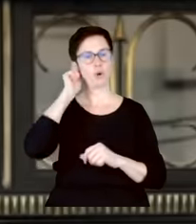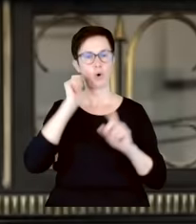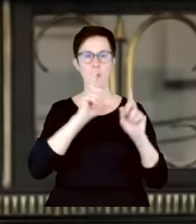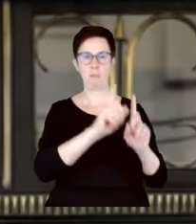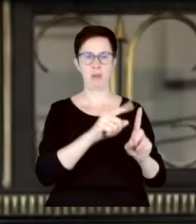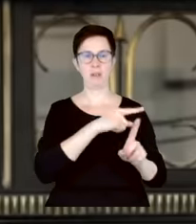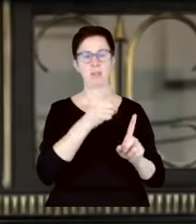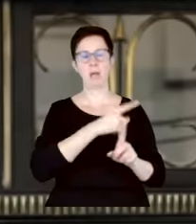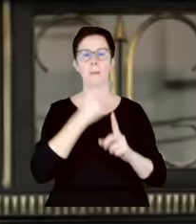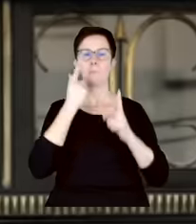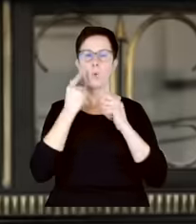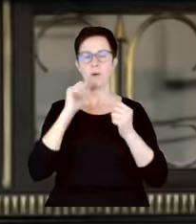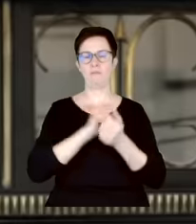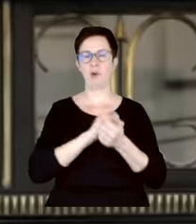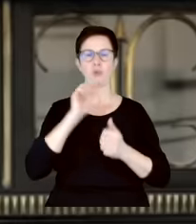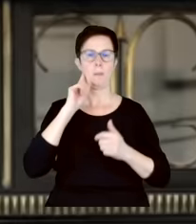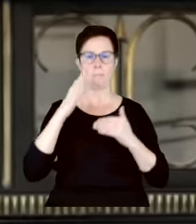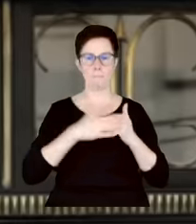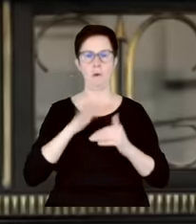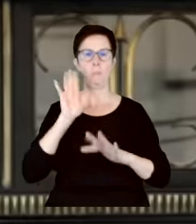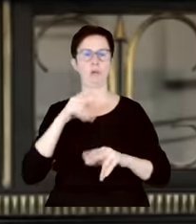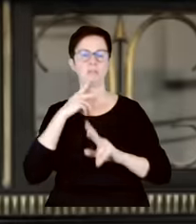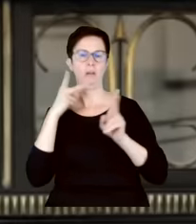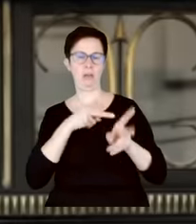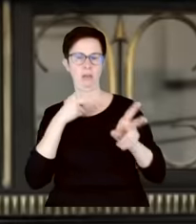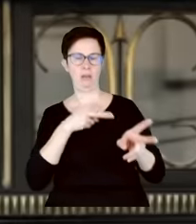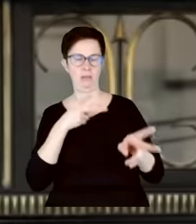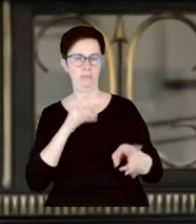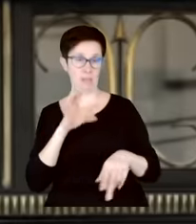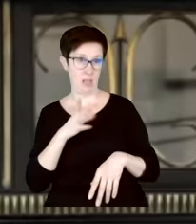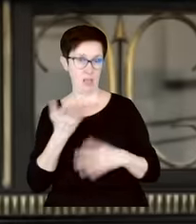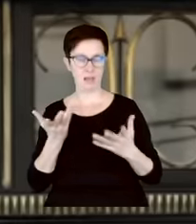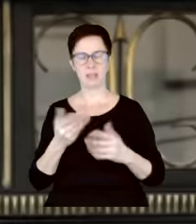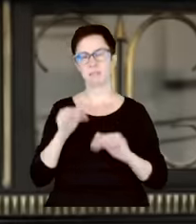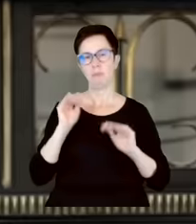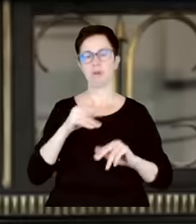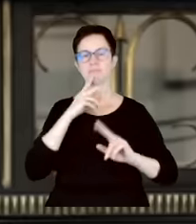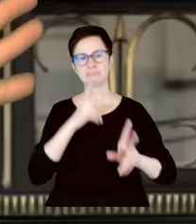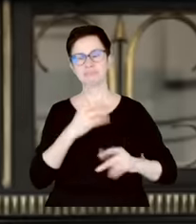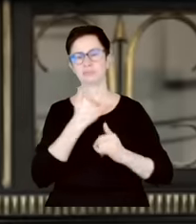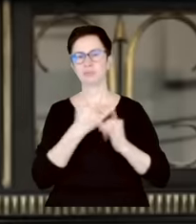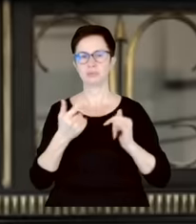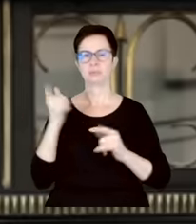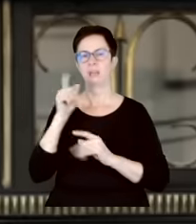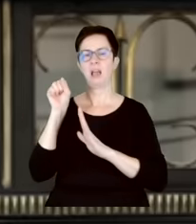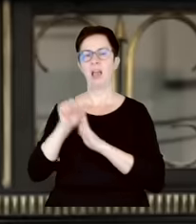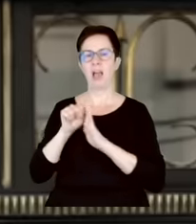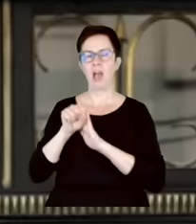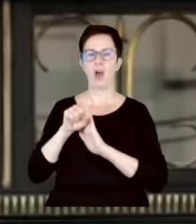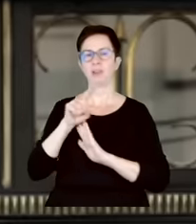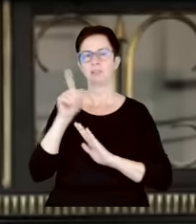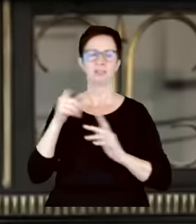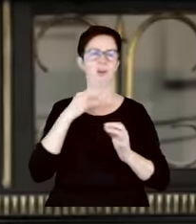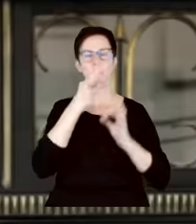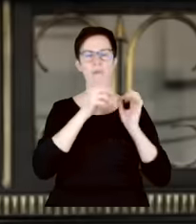które walczą o swoich mężów, to z nich można kpić, tak? To znaczy można się z nich wyśmiewać, jakieś aktorki, aktoreczki, prawda? Ktokolwiek inny